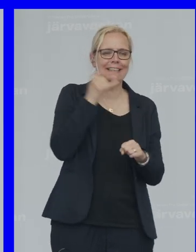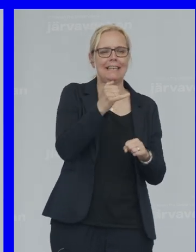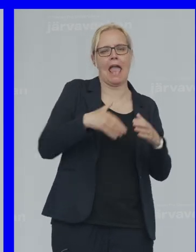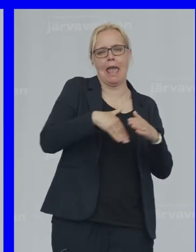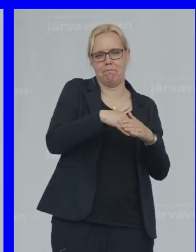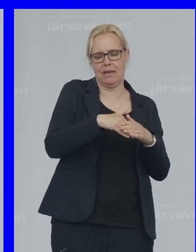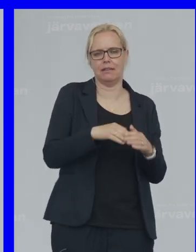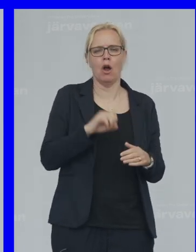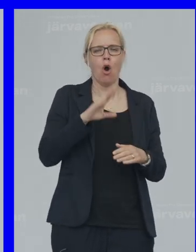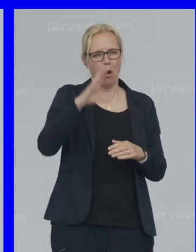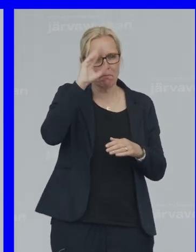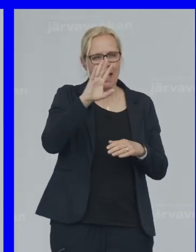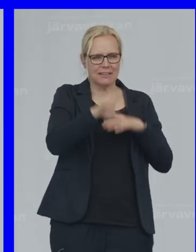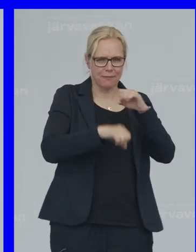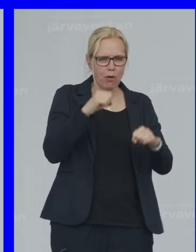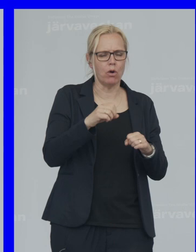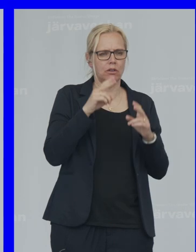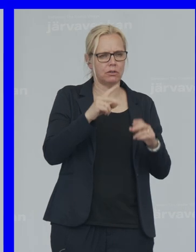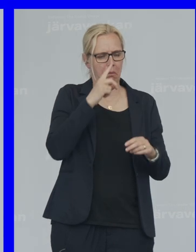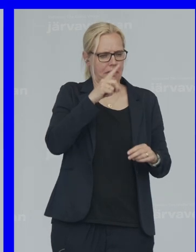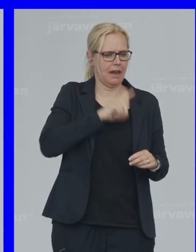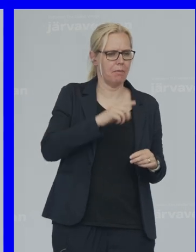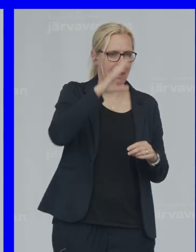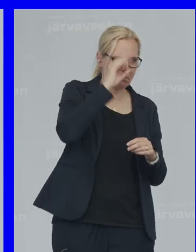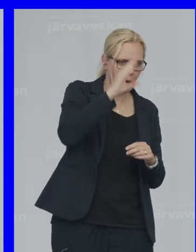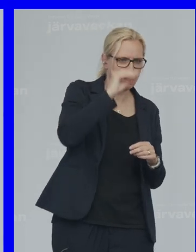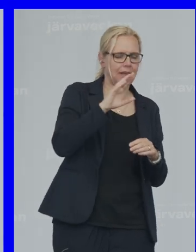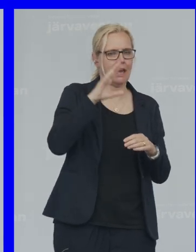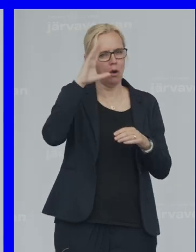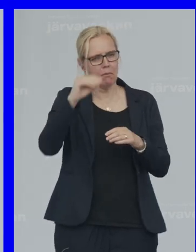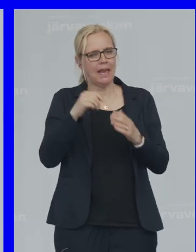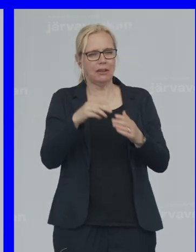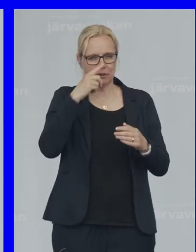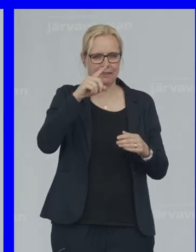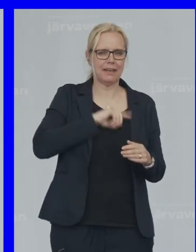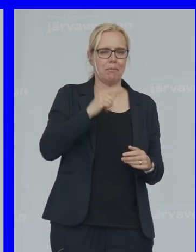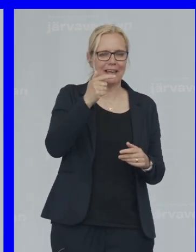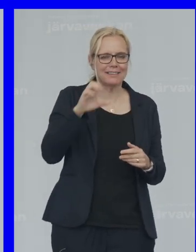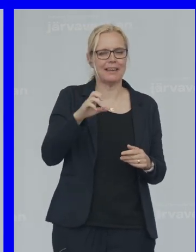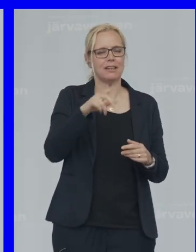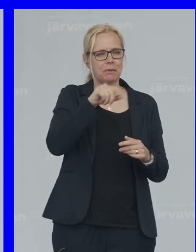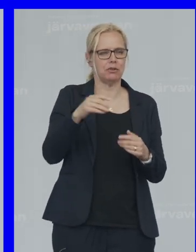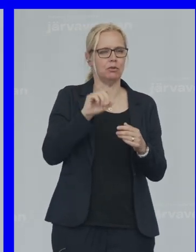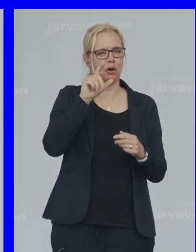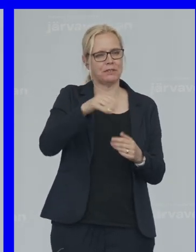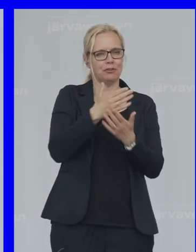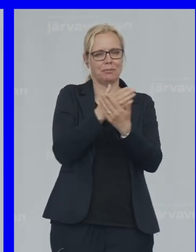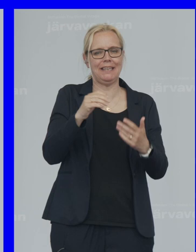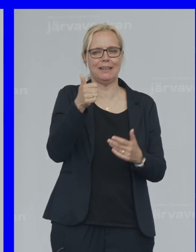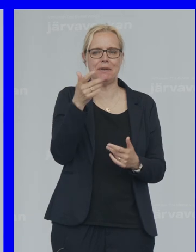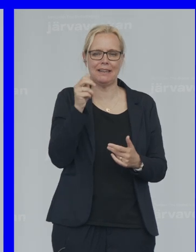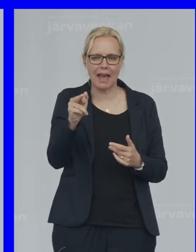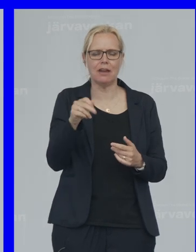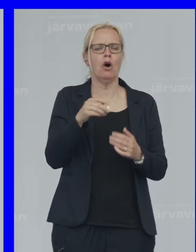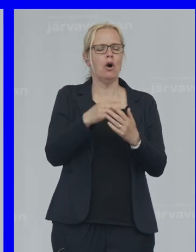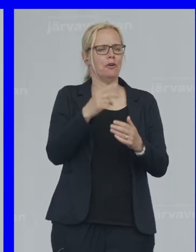Om mäns våld Som drabbar Pojkar Och män Som drabbar Transpersoner Och icke-binära Och som varje